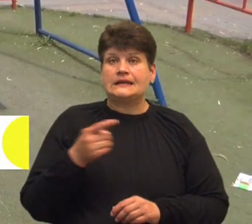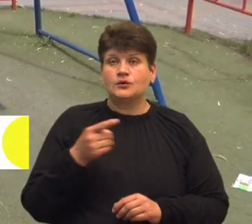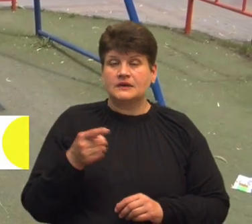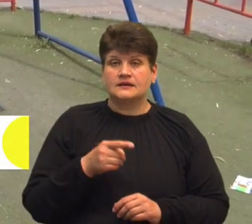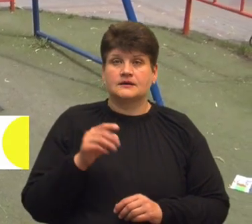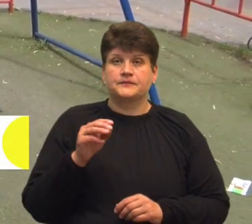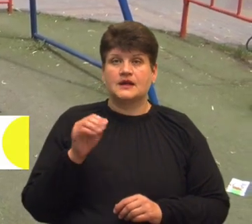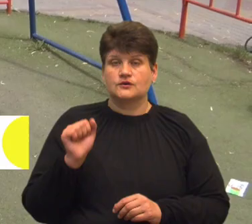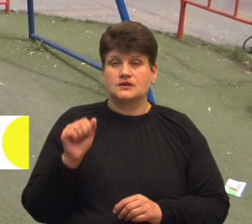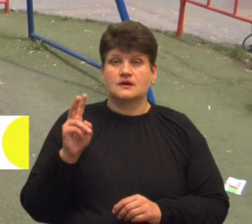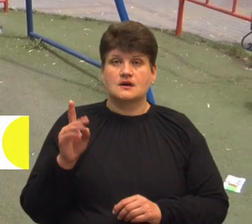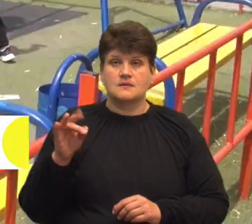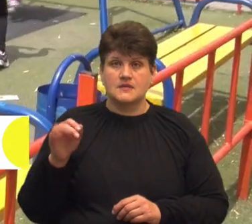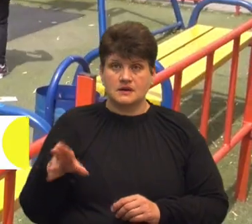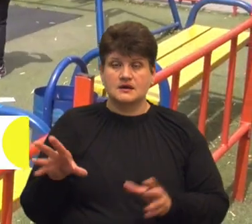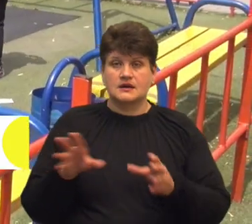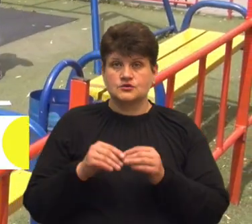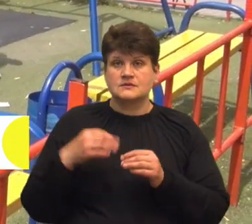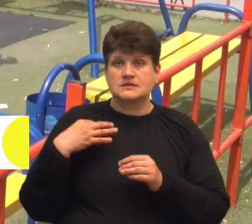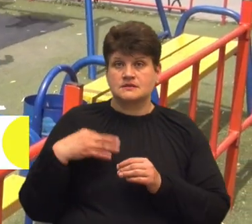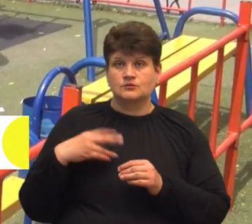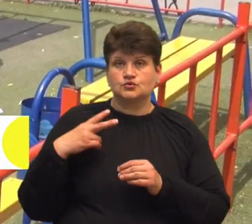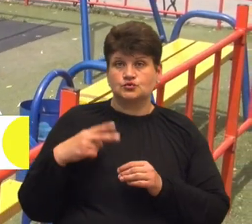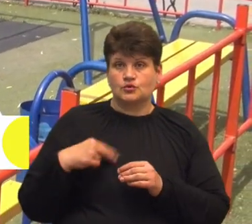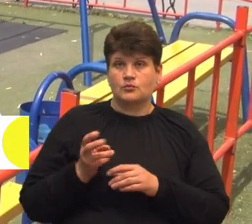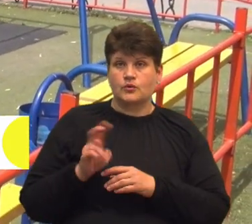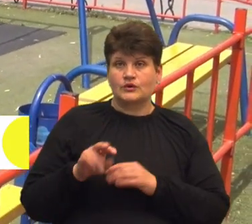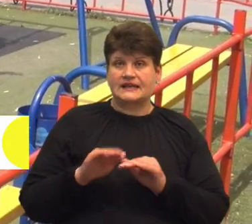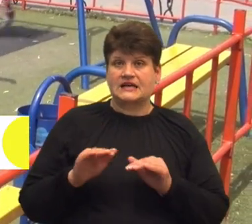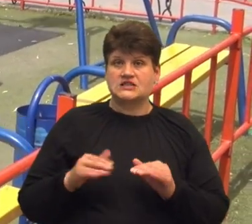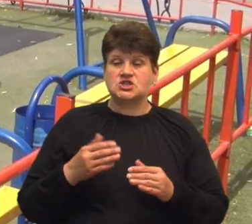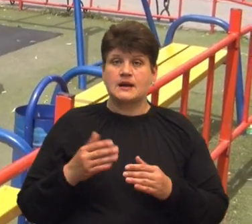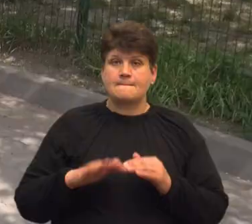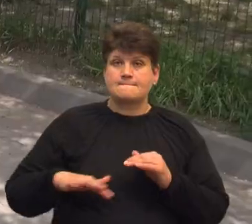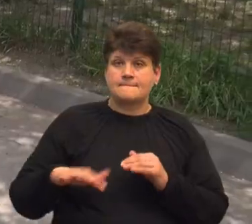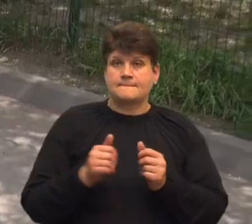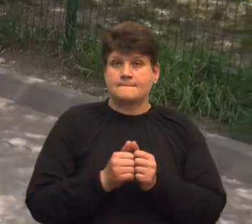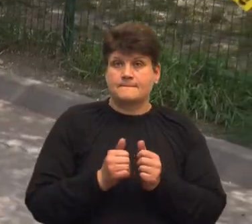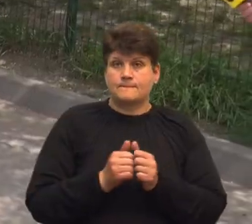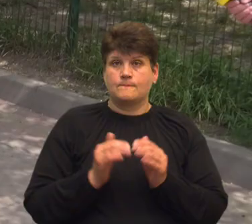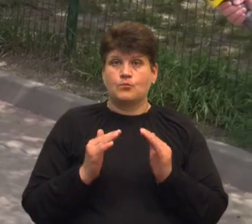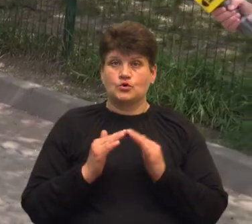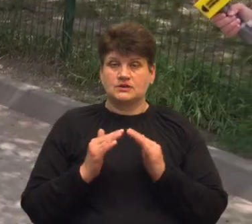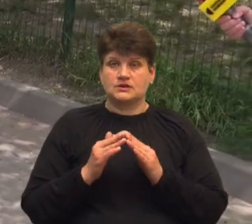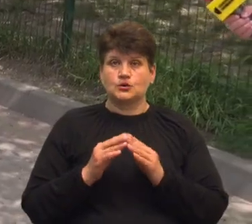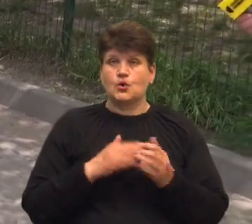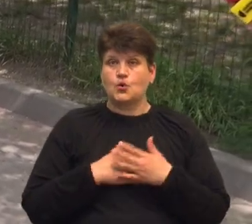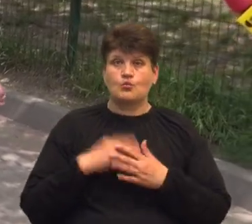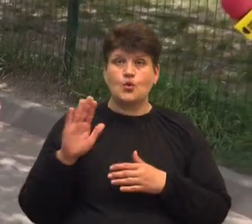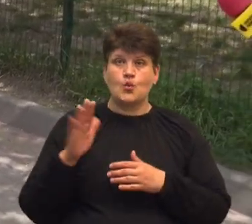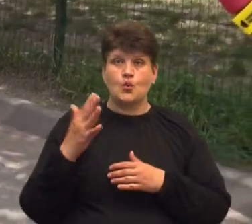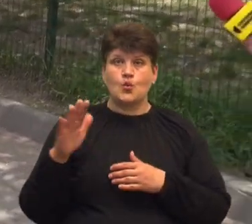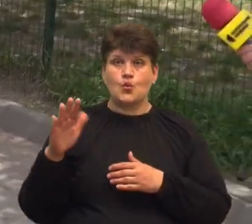Кармай з разом із дочкою Поліною та сином Давидом кожного дня приходять на дитячий майданчик поряд із будинком. Любимо гуляти у